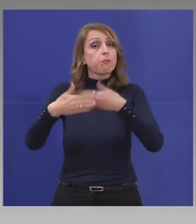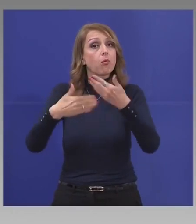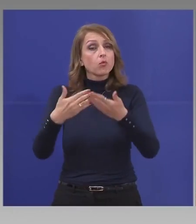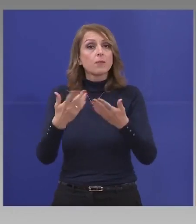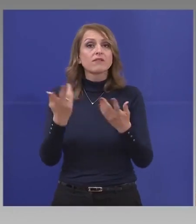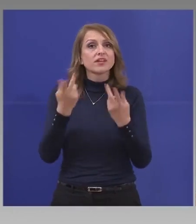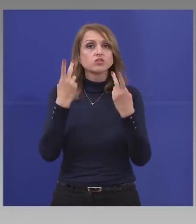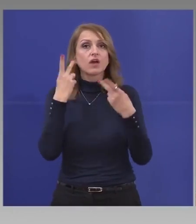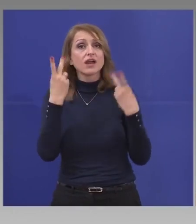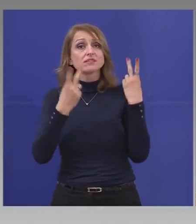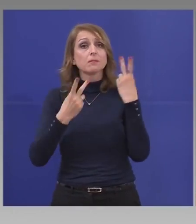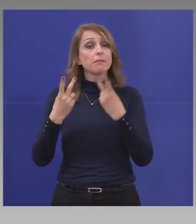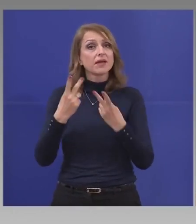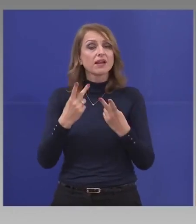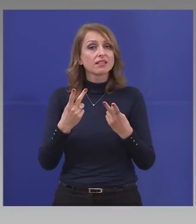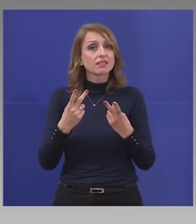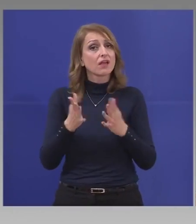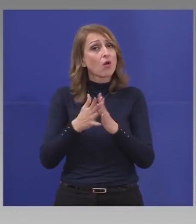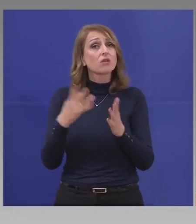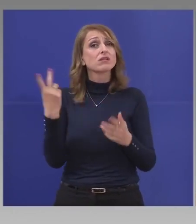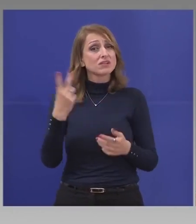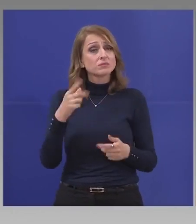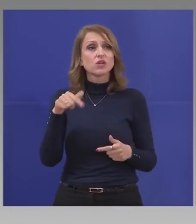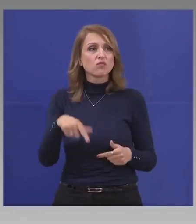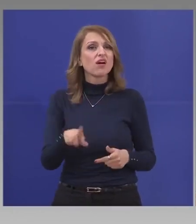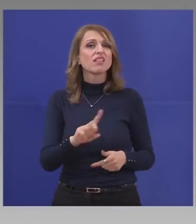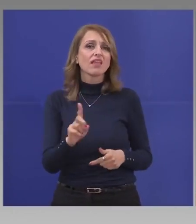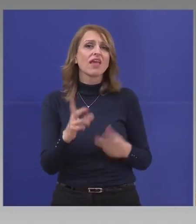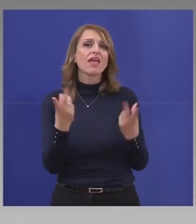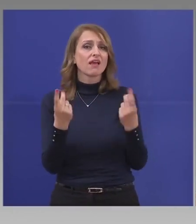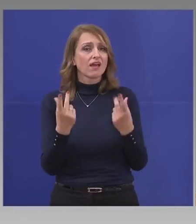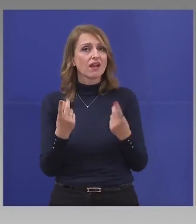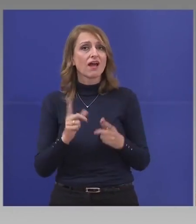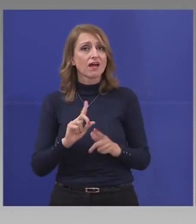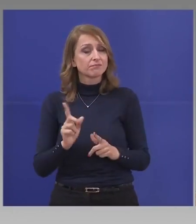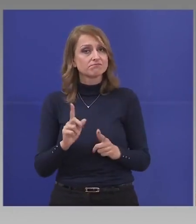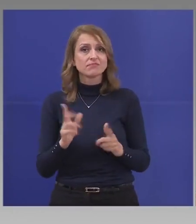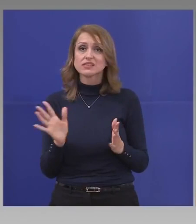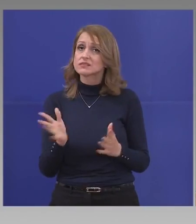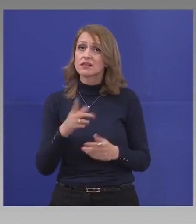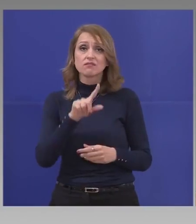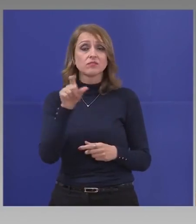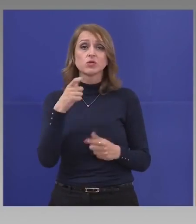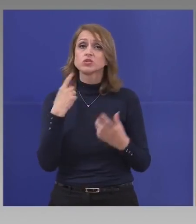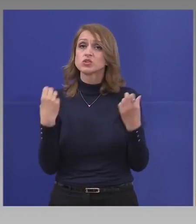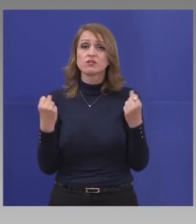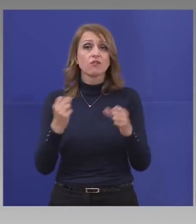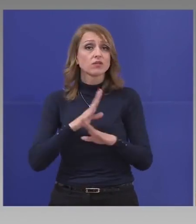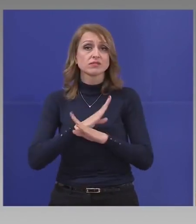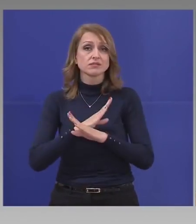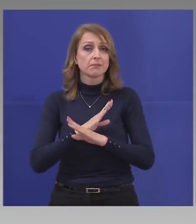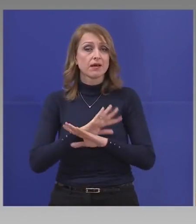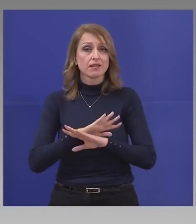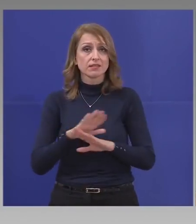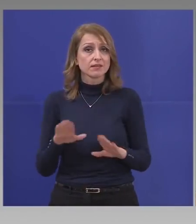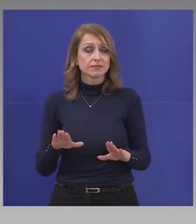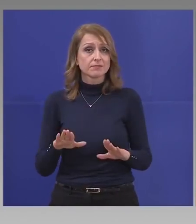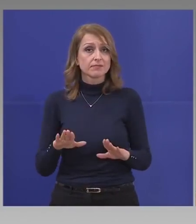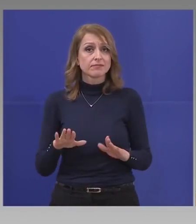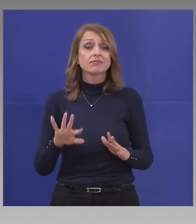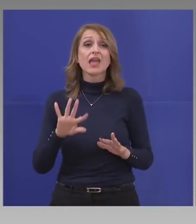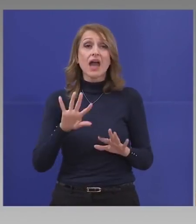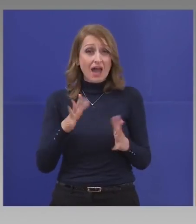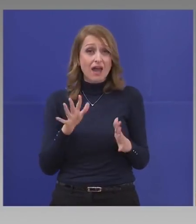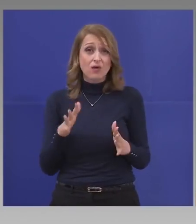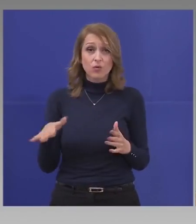разбират, че тук не става прос за някаква игра, става прос за живот и смърт. и ако